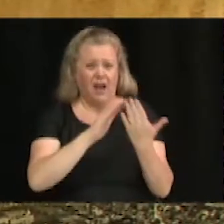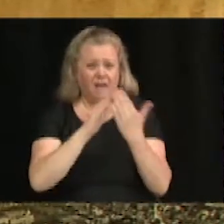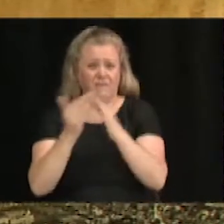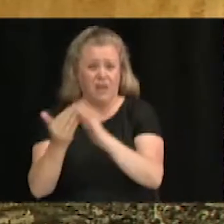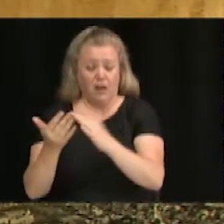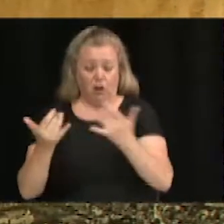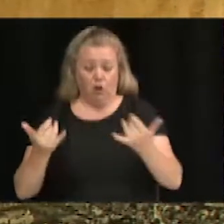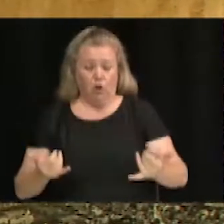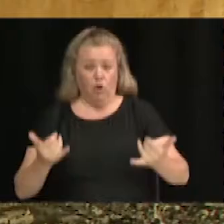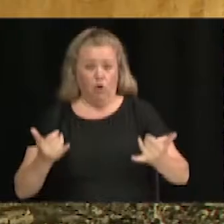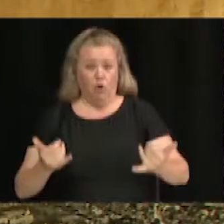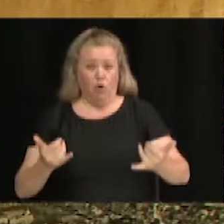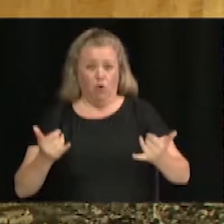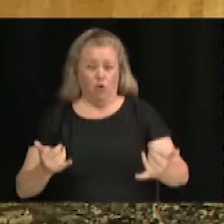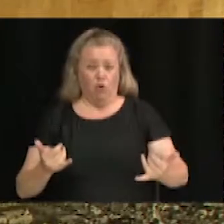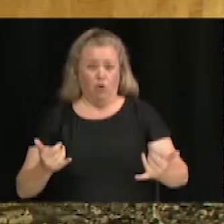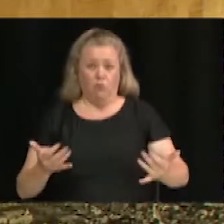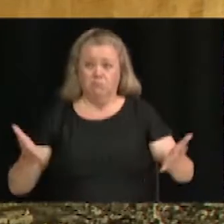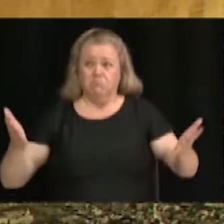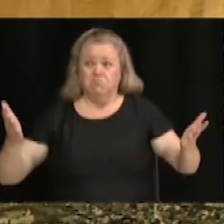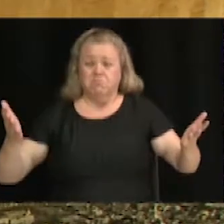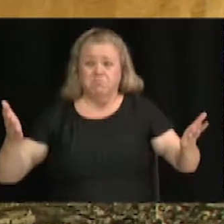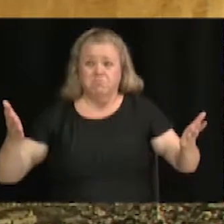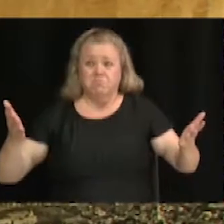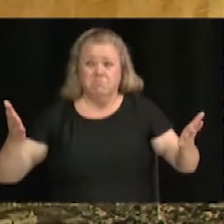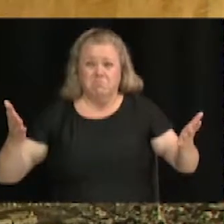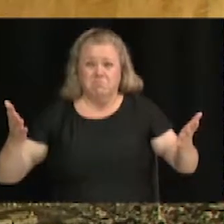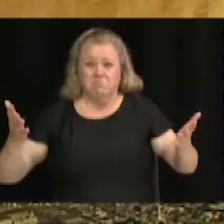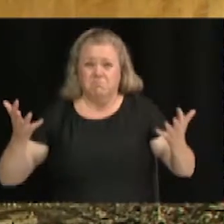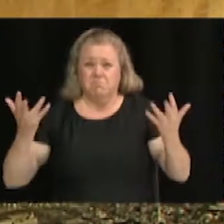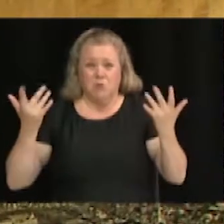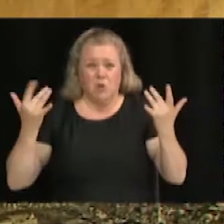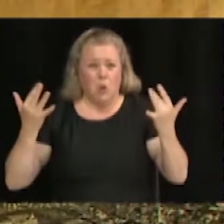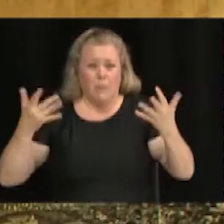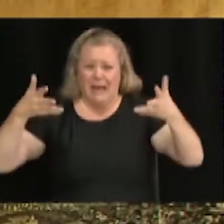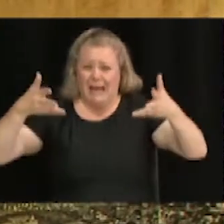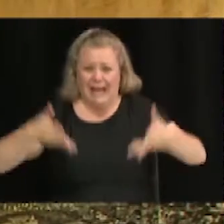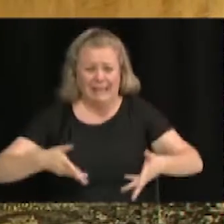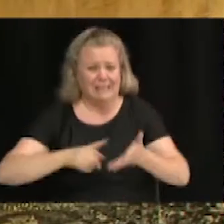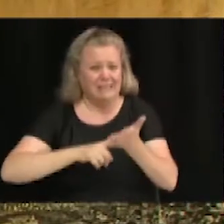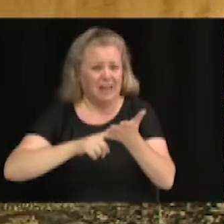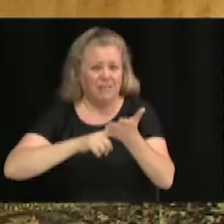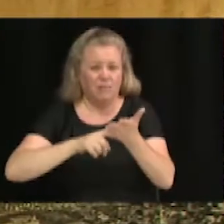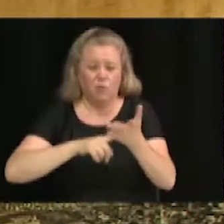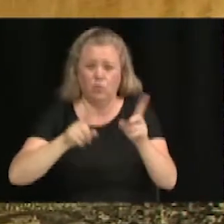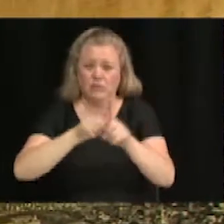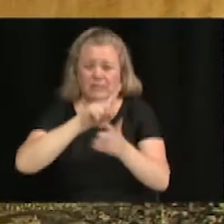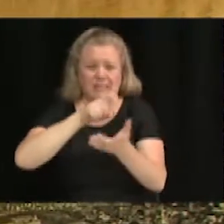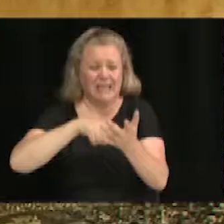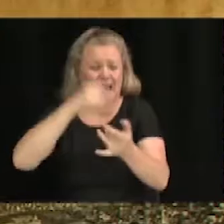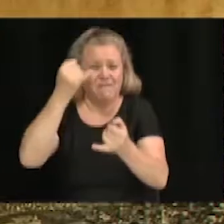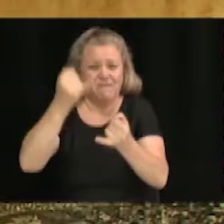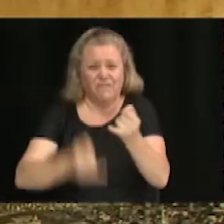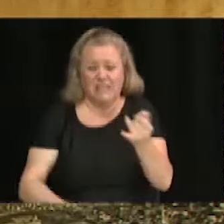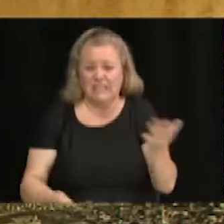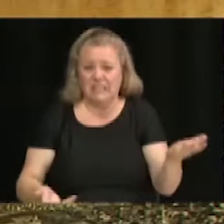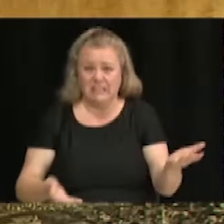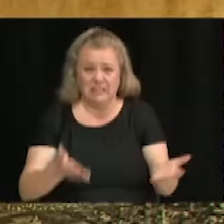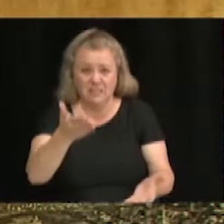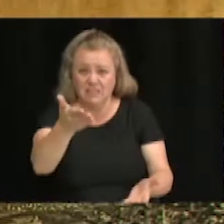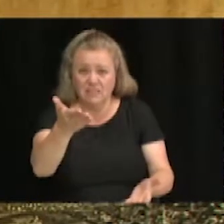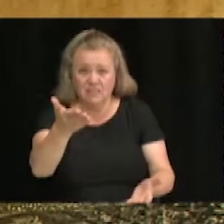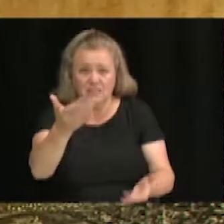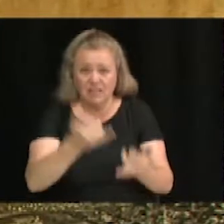passe présentement, là, je ne sais pas comment qu reste de travaux à faire et quand ça va finir. Vous m'aviez dit que vous saviez pas, mais là, est-ce que vous le savez,